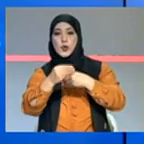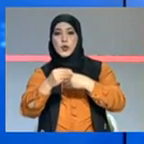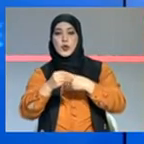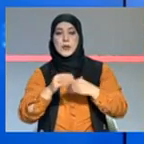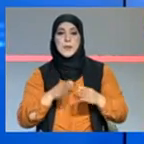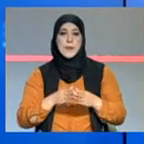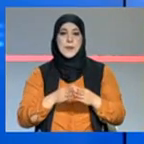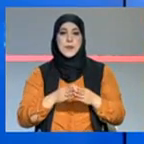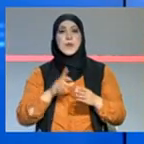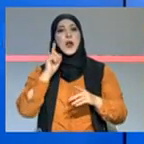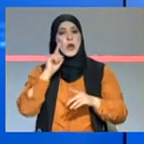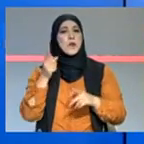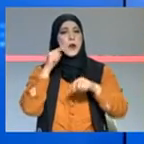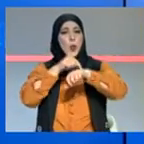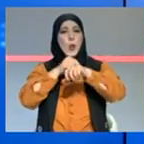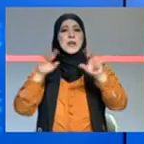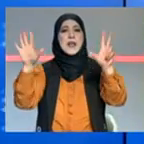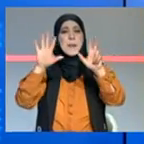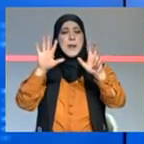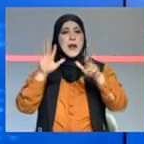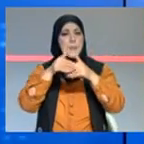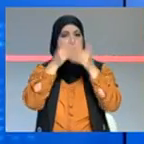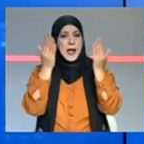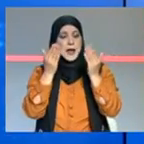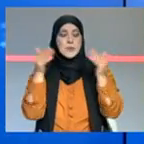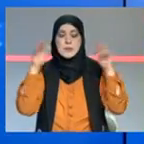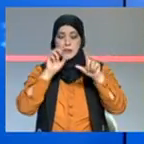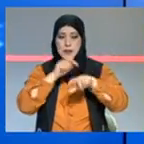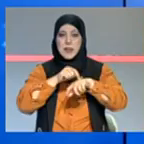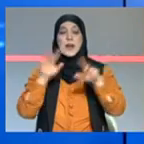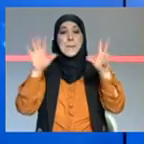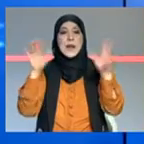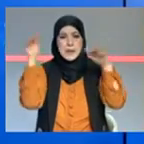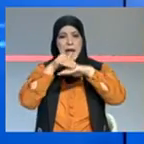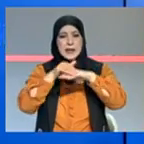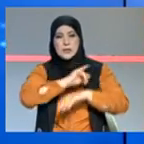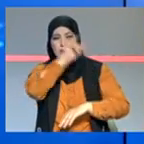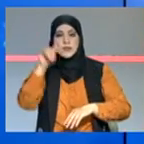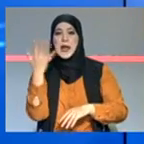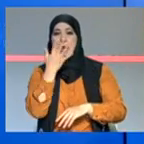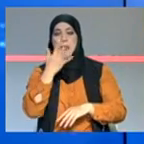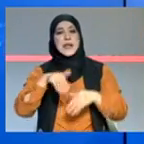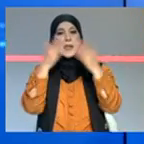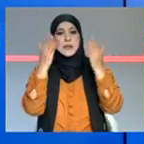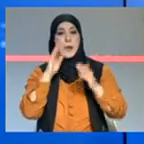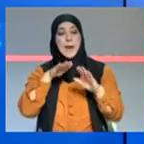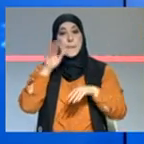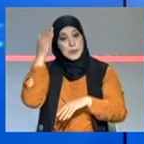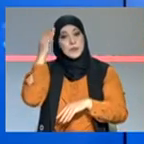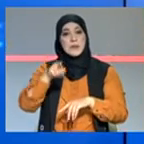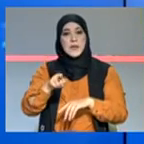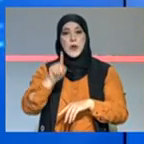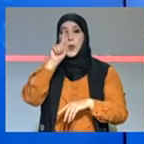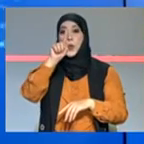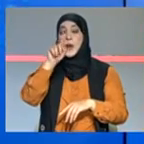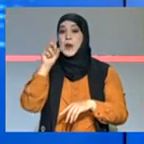ثمانية متعليل حتى الخمسة يظلمت على السباح والإجراءات هم بيدهم ومع العلم اليوم ثلاثة واحد وثلاثين اللي الناس